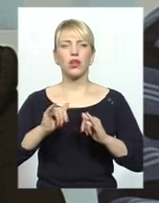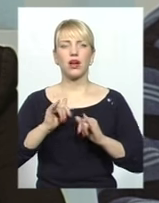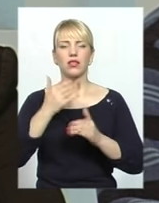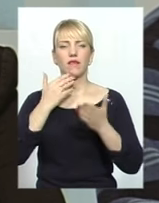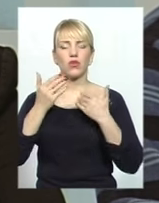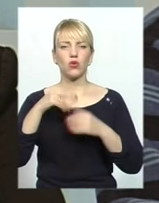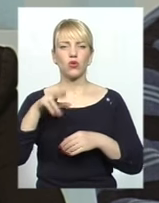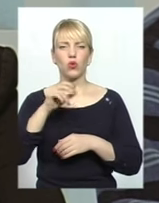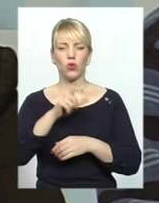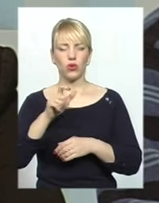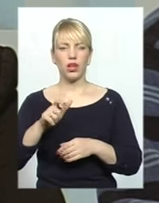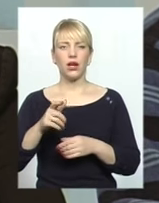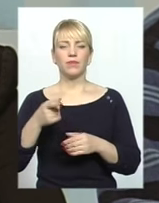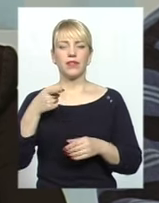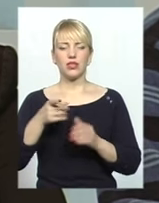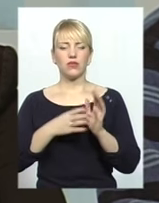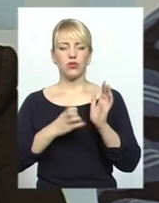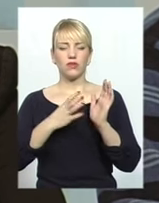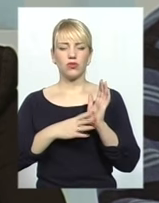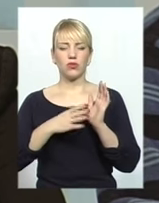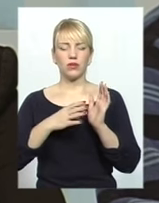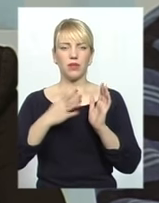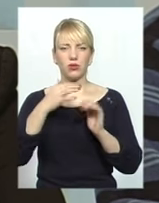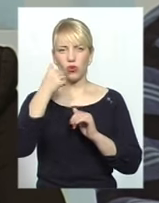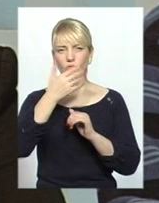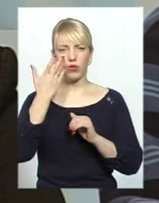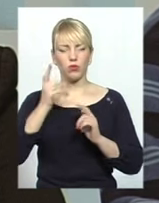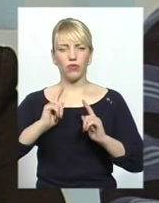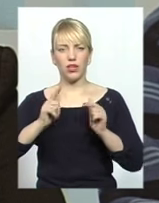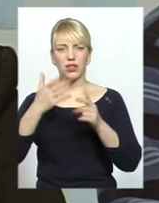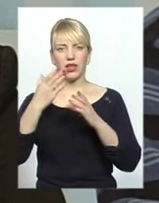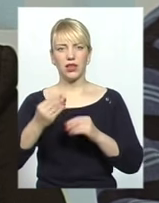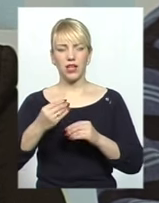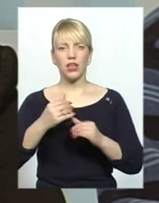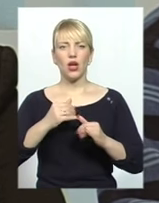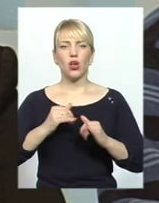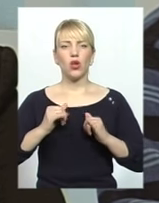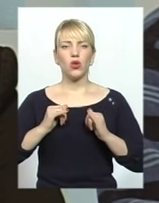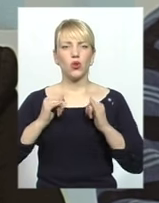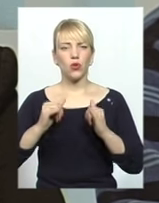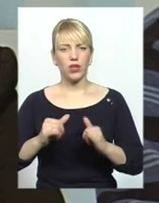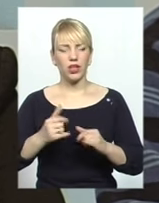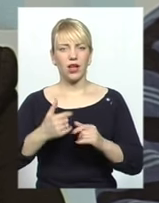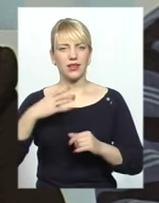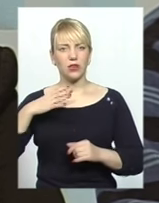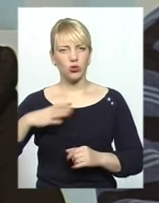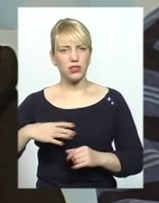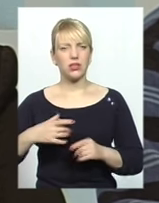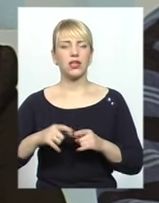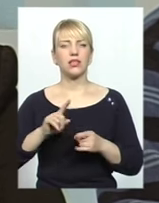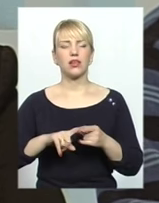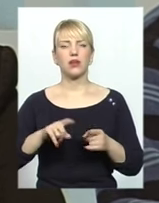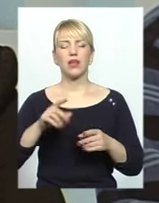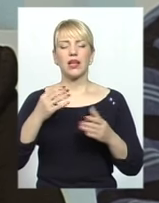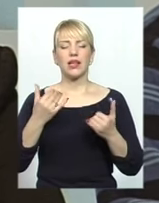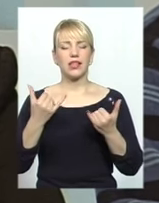року, коли був введений цей день толерантності, він був введений не для того, щоб просто люди за це говорили і щоб це була така,